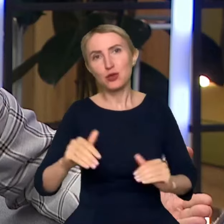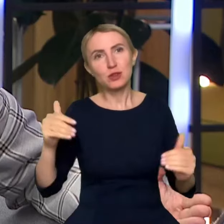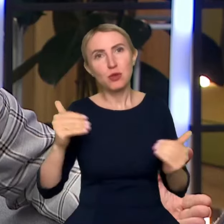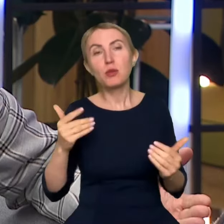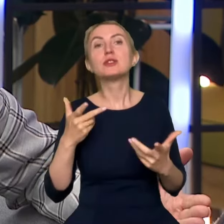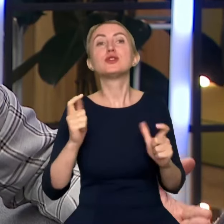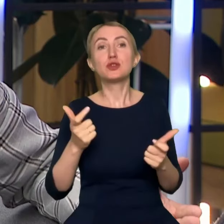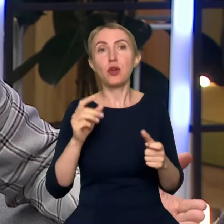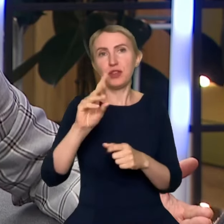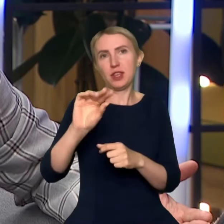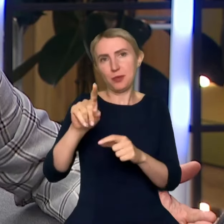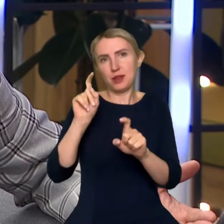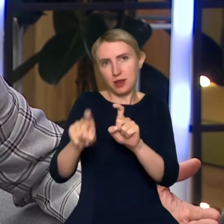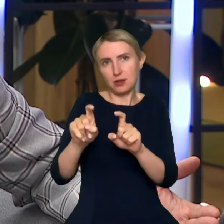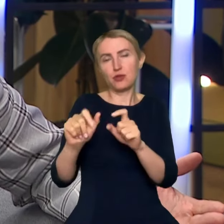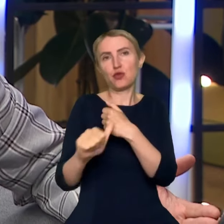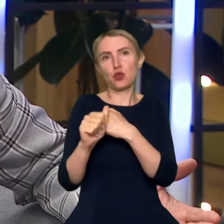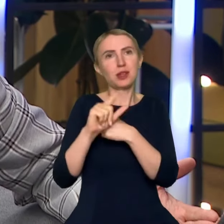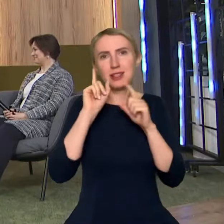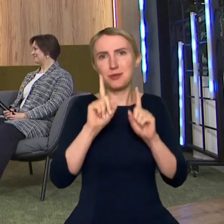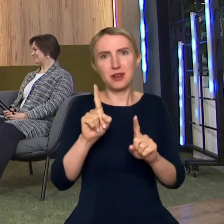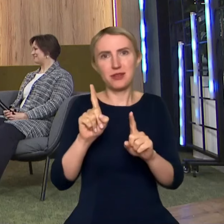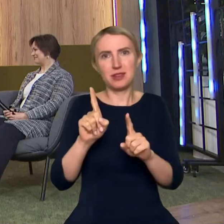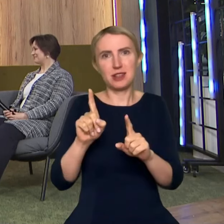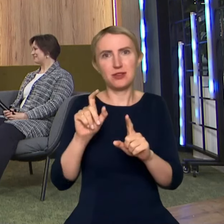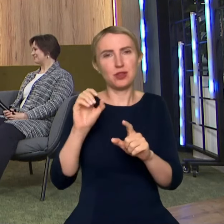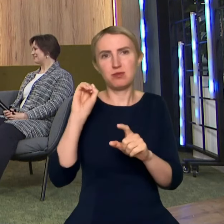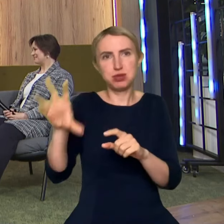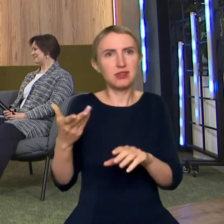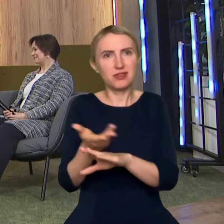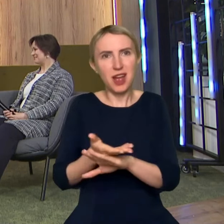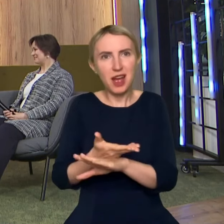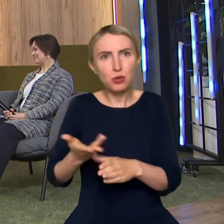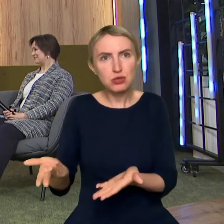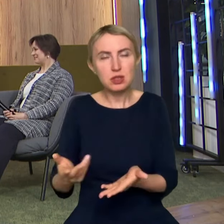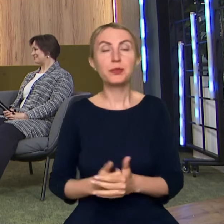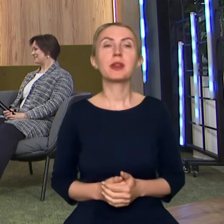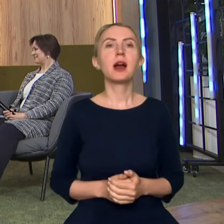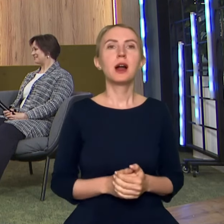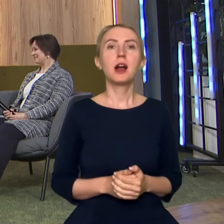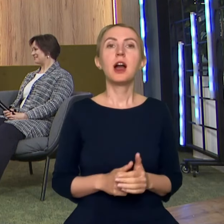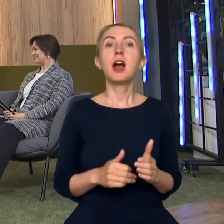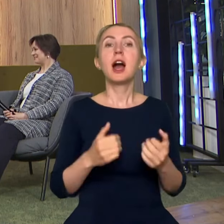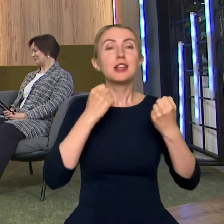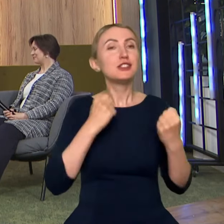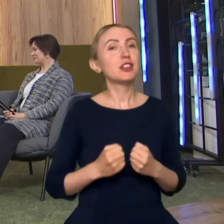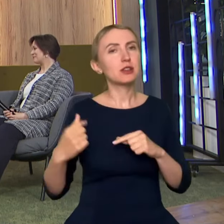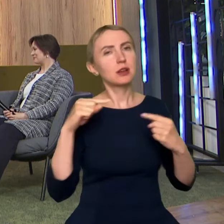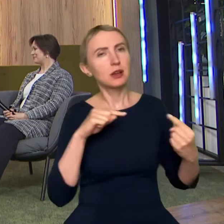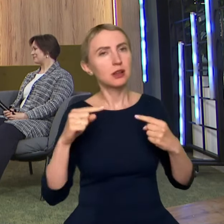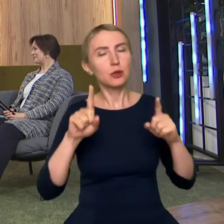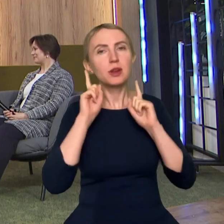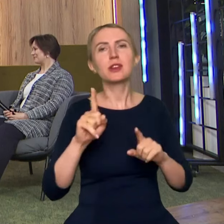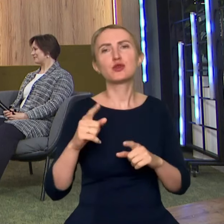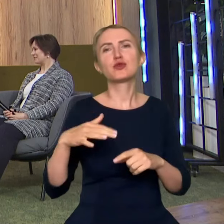Wikipedia powołuje się na dokument, który tak naprawdę trzeba wrzucić do kosza. Ale trudno też się dobić o tę prawdę. Ja już w naszej rozmowie kuluarowej mówiłem przykład